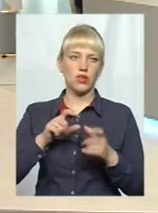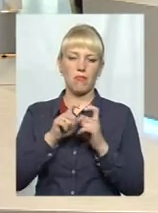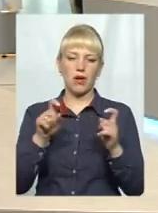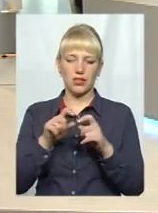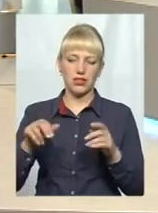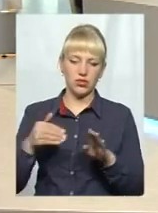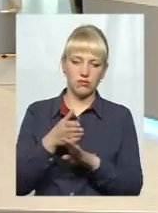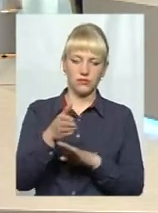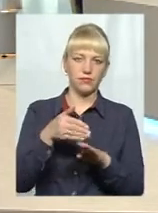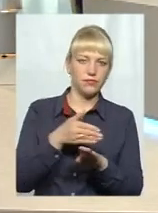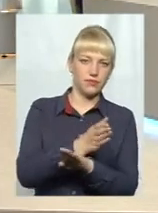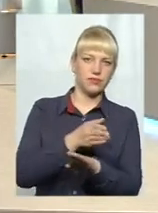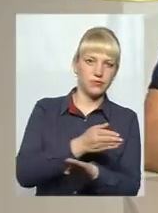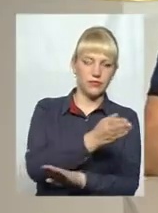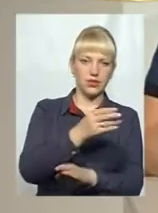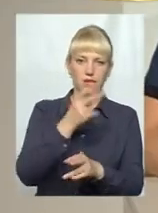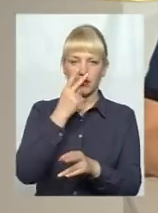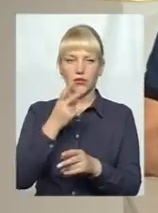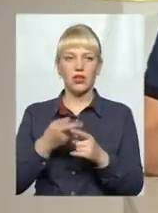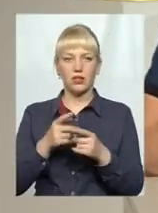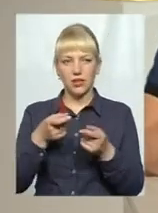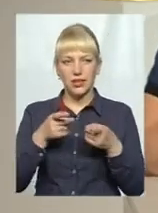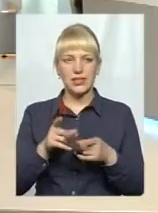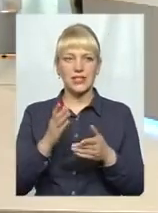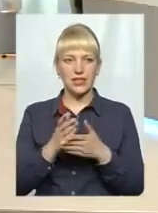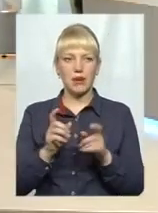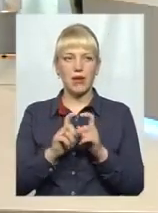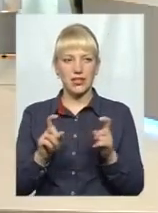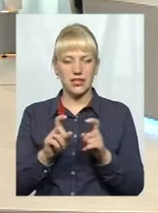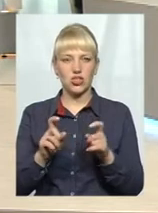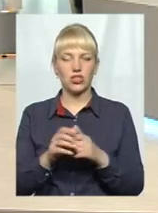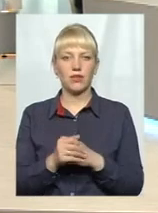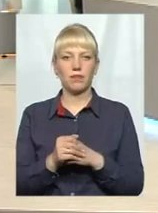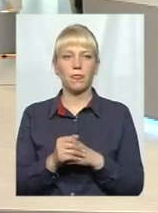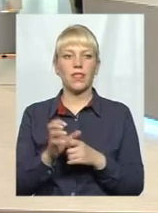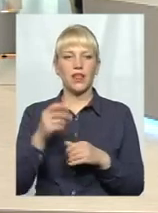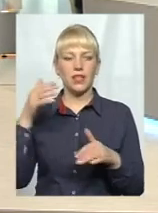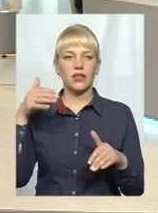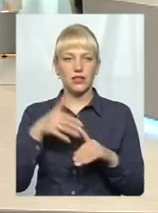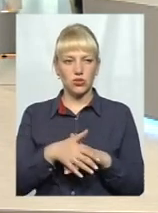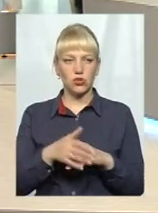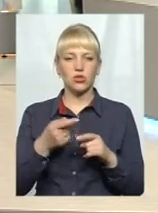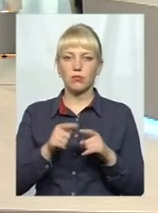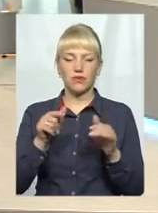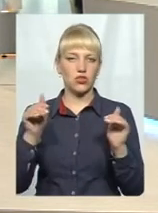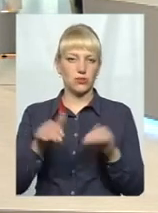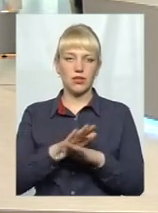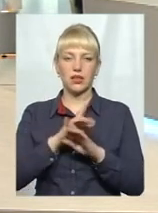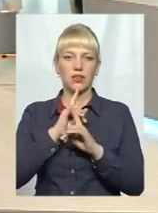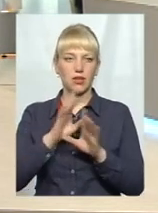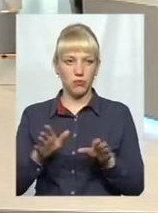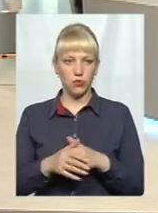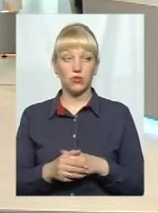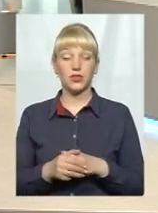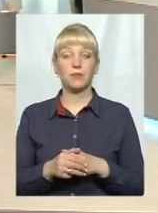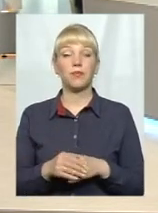його називаю, бо там, дійсно, є магазинчики. Так, так. Ну, я зрозумів, тобто, їх чіпати не будуть, виходить, що так.